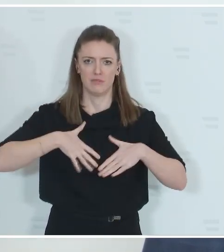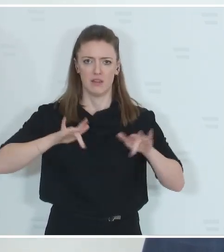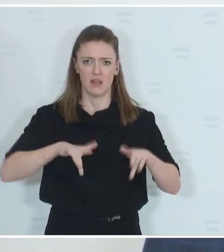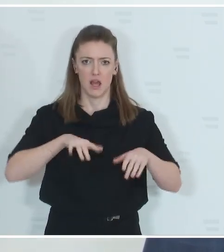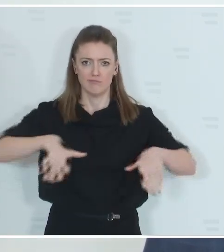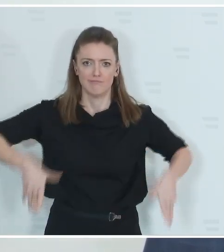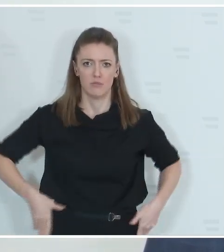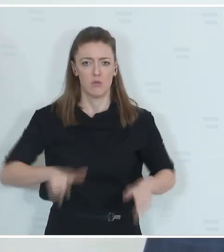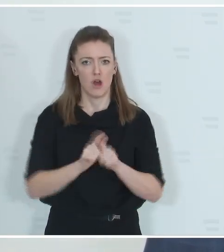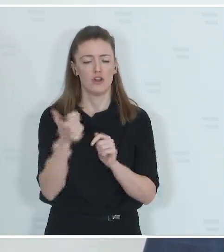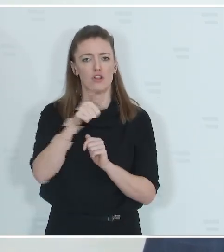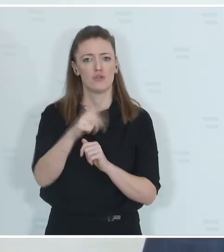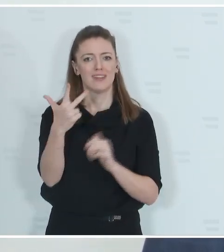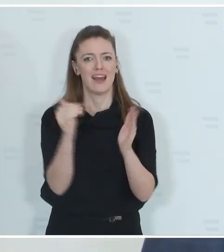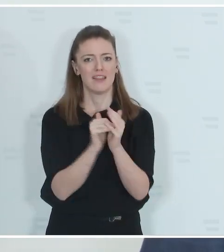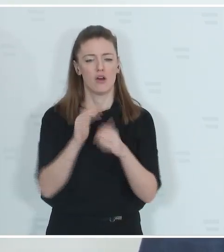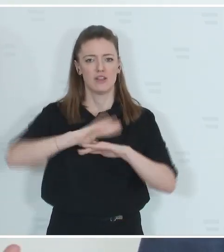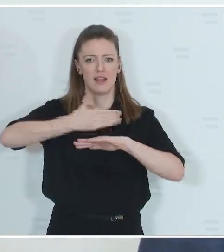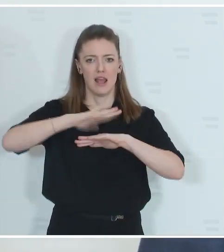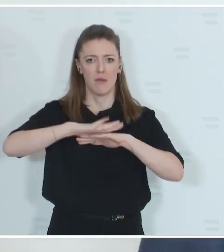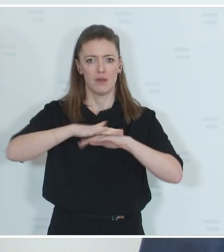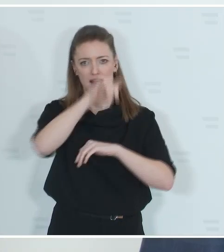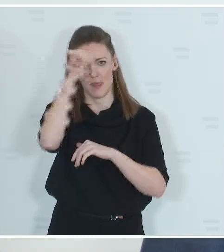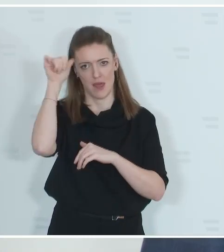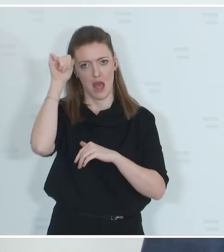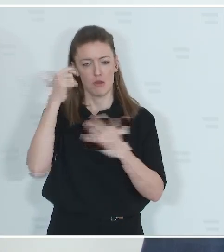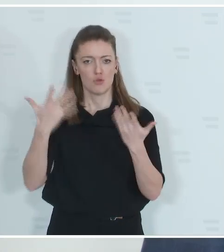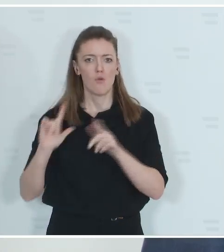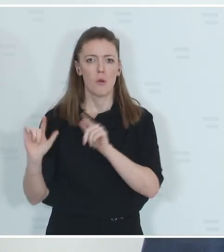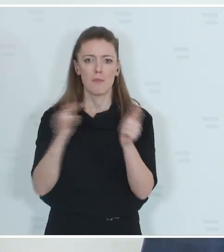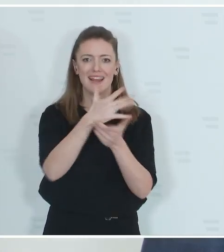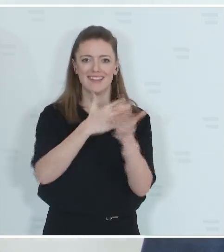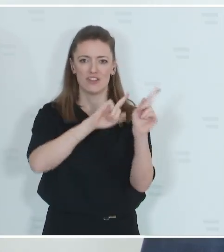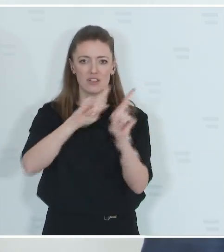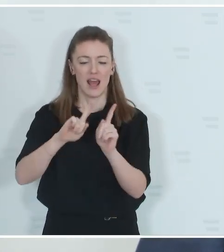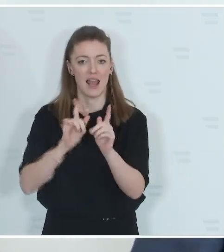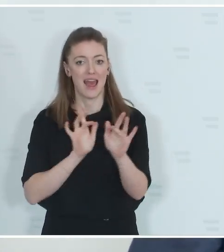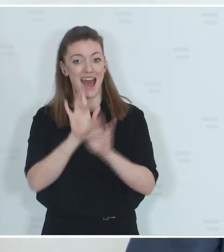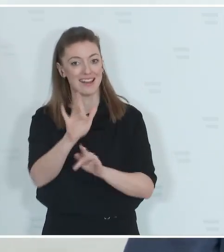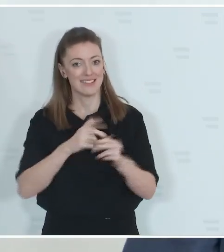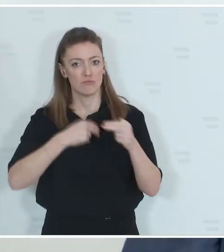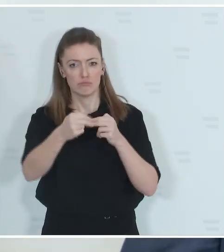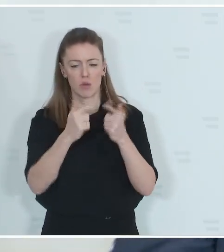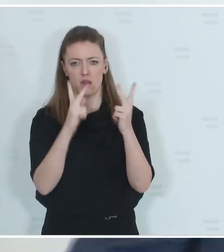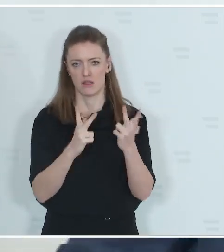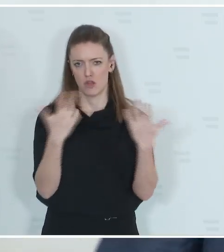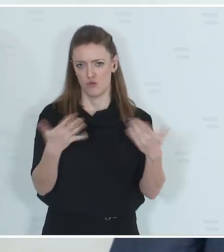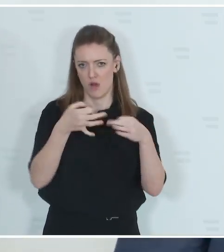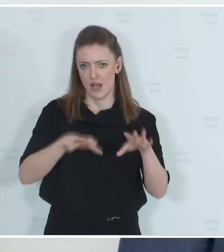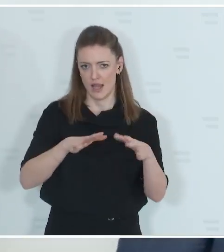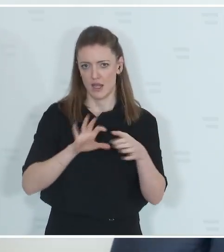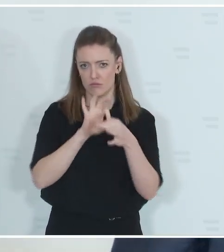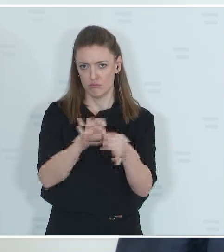3.000 Laptops. Das sind sogenannte mobile Dienststellen, wenn Sie so wollen, so dass auch Anzeigen auf diesem Weg erledigt werden können.